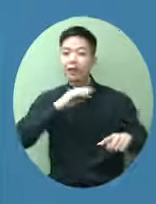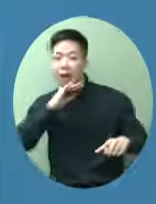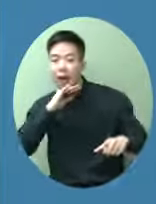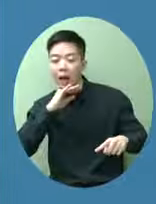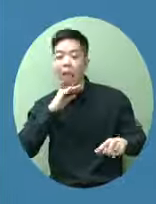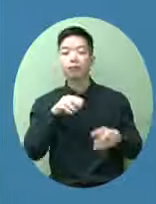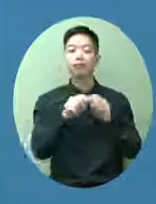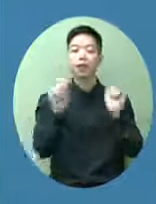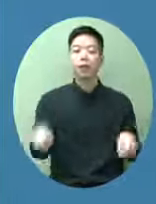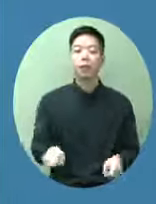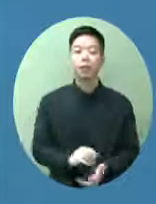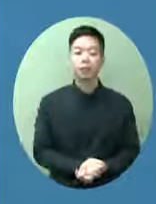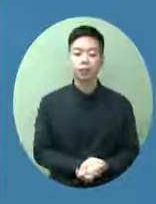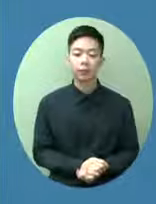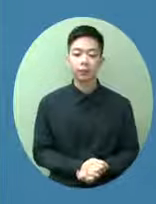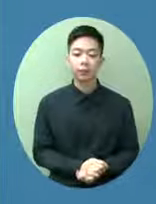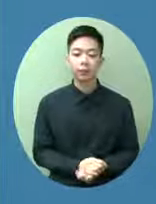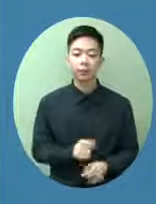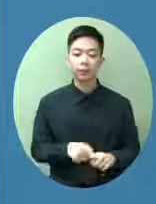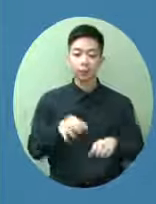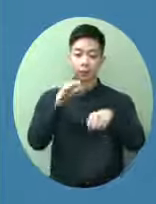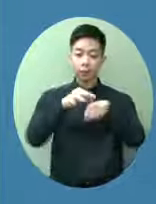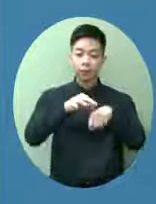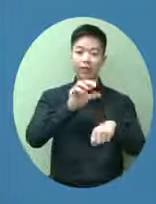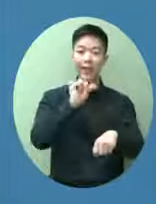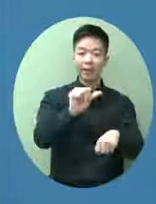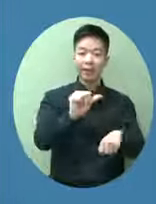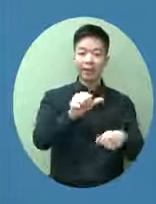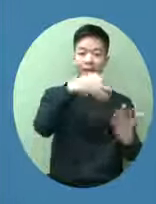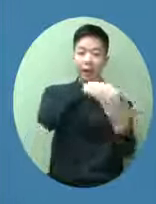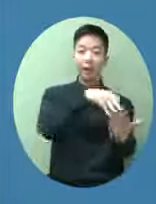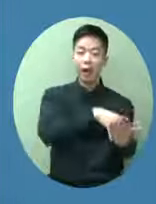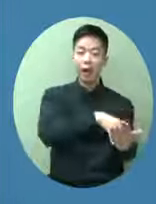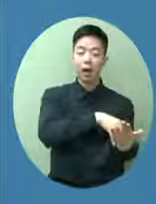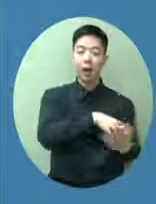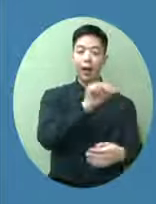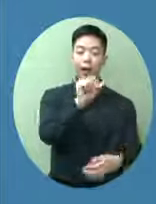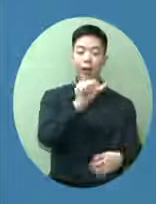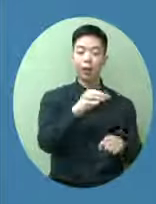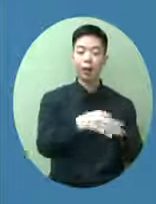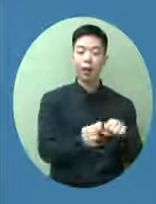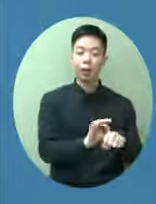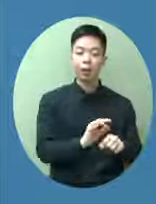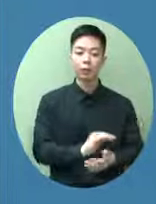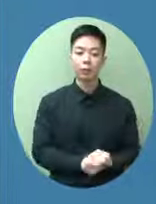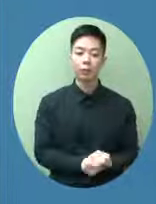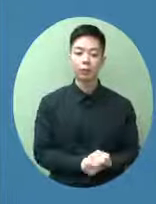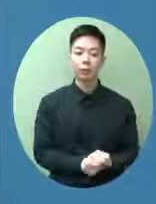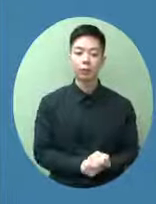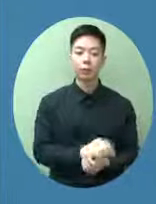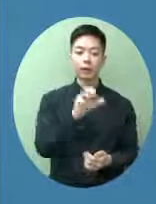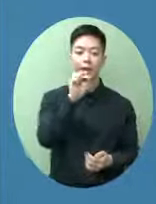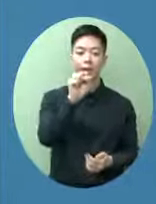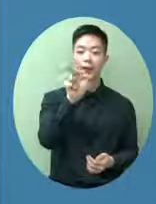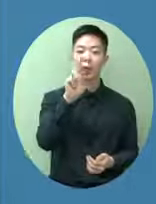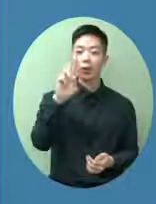我們亦都是就著A組的國家除了它已經是屬於這個有一個叫做RA